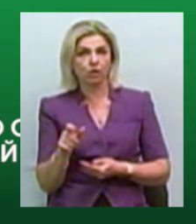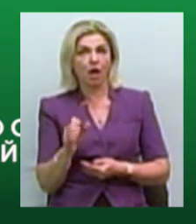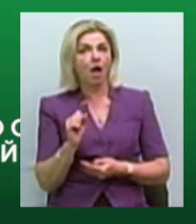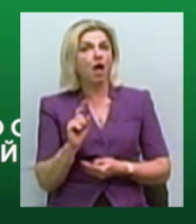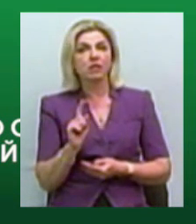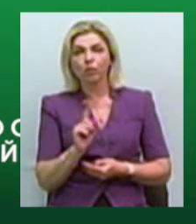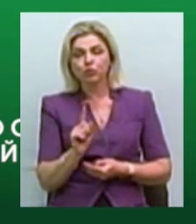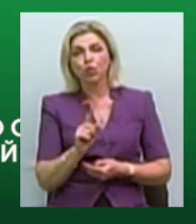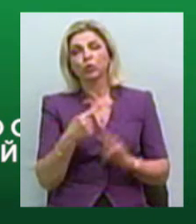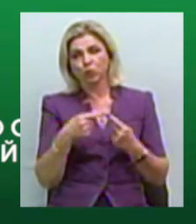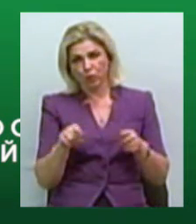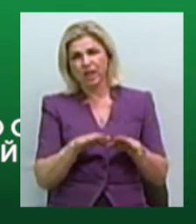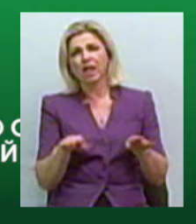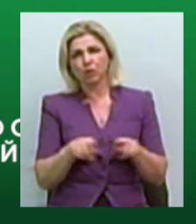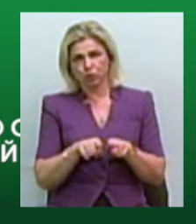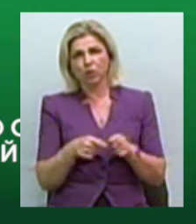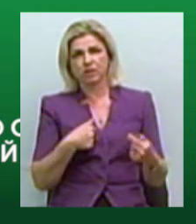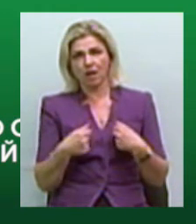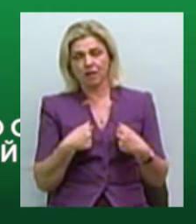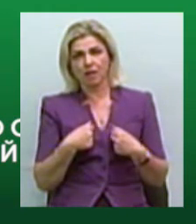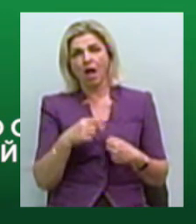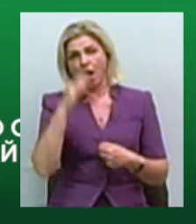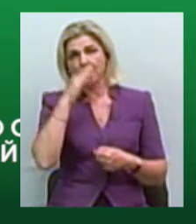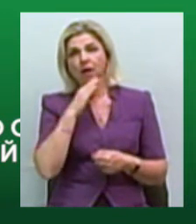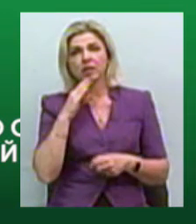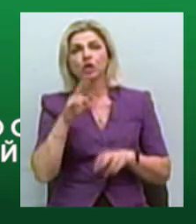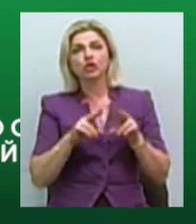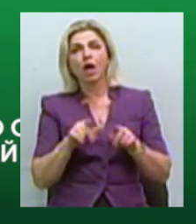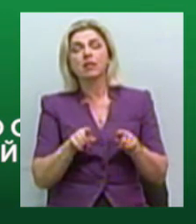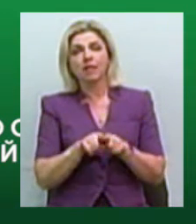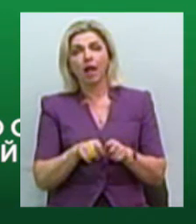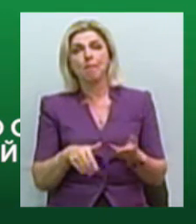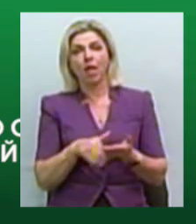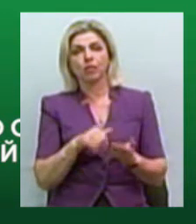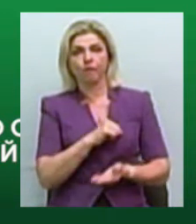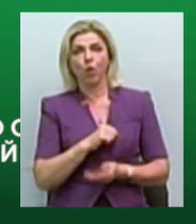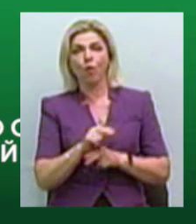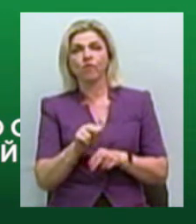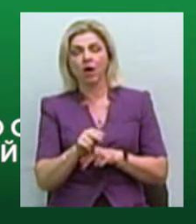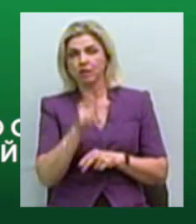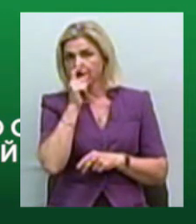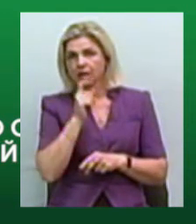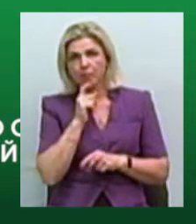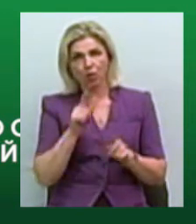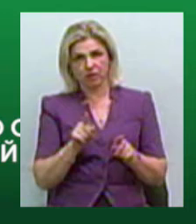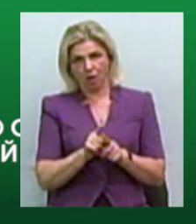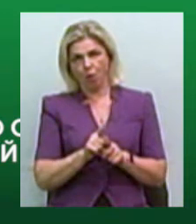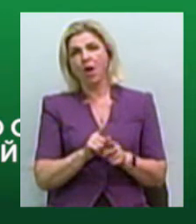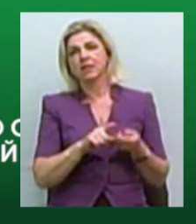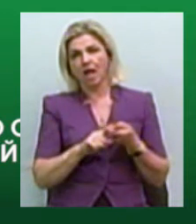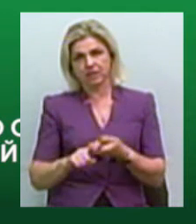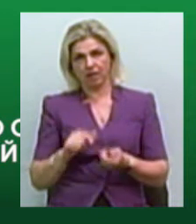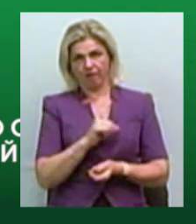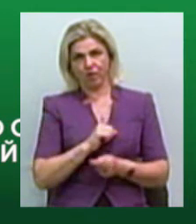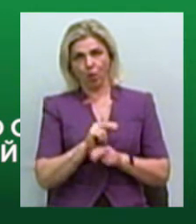страждають від насильства. Це тому, що батьки вважають, що це такий метод виховання, не розуміючи наслідки такого методу виховання.